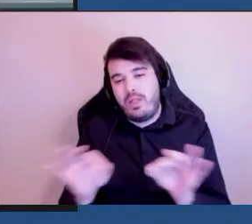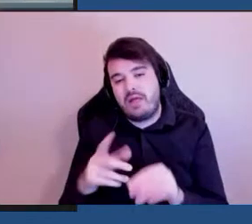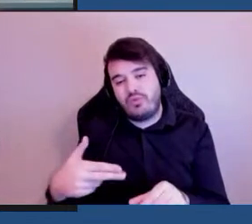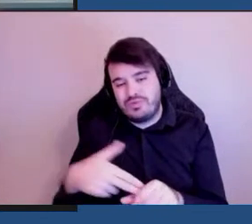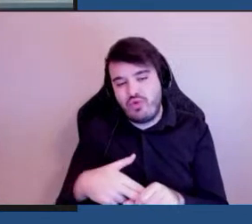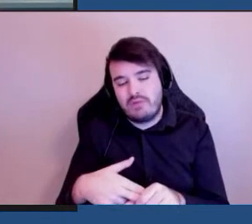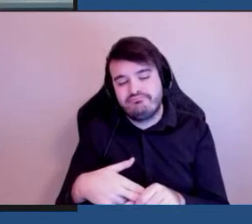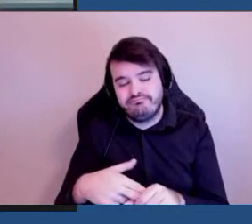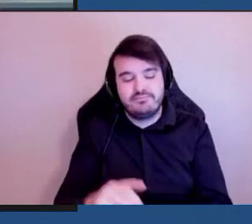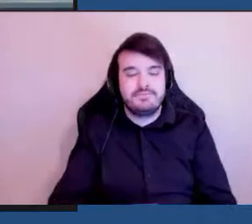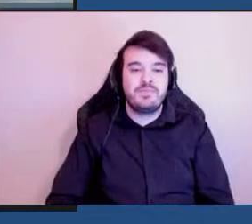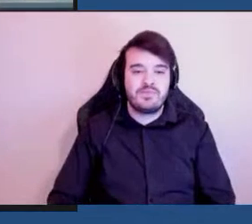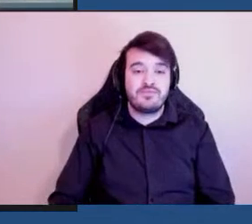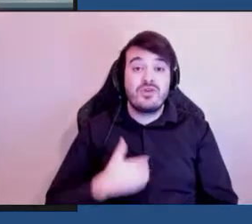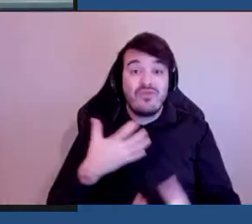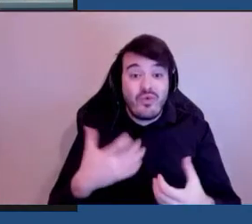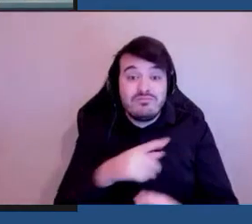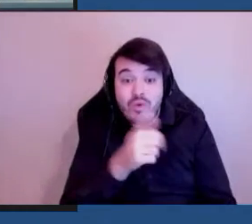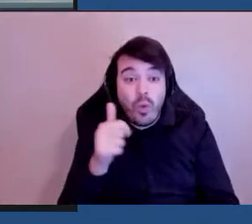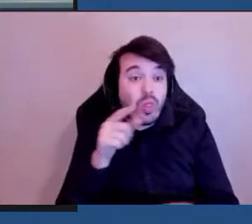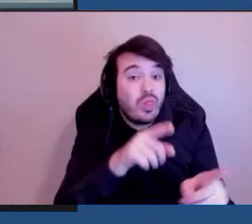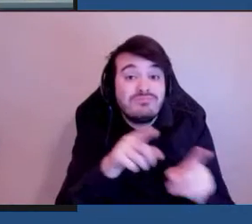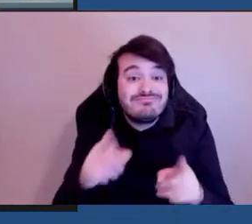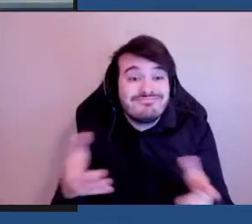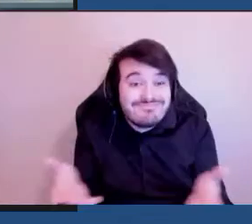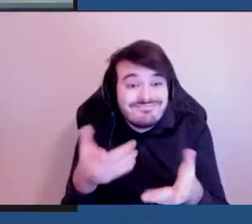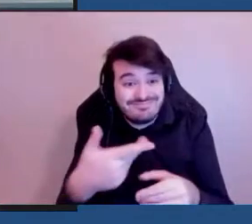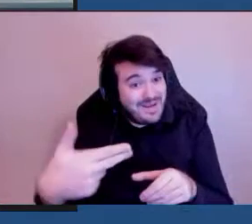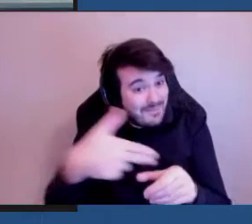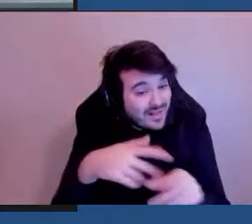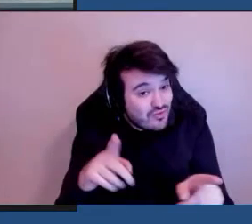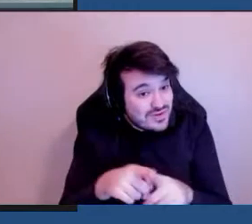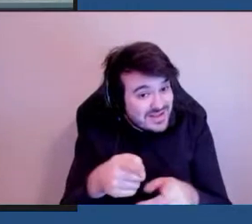encourager d'autres à s'impliquer également